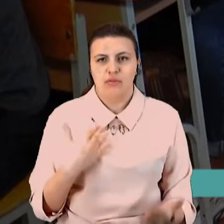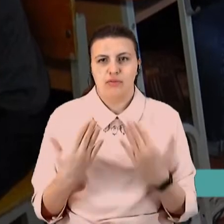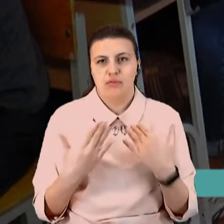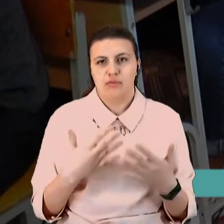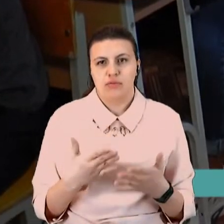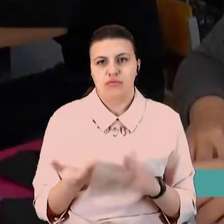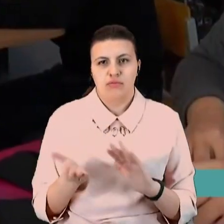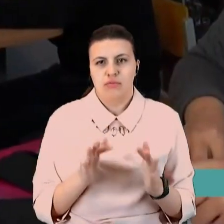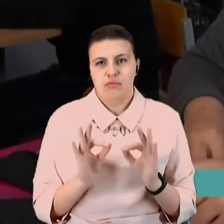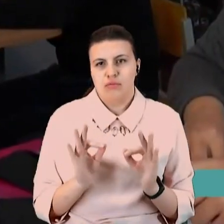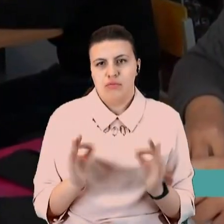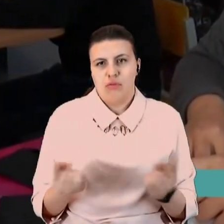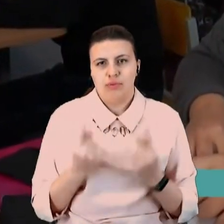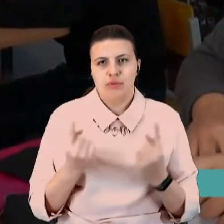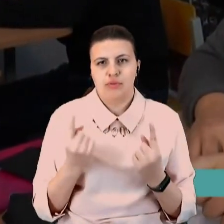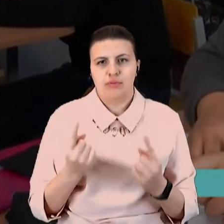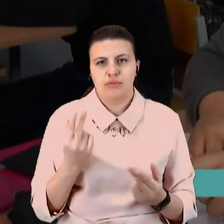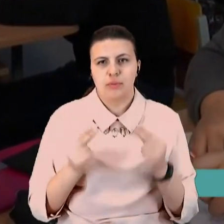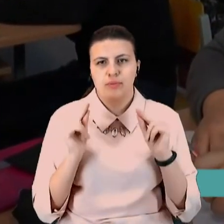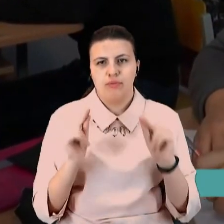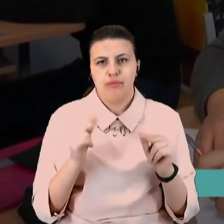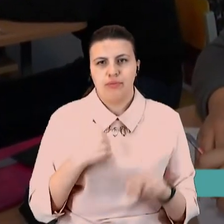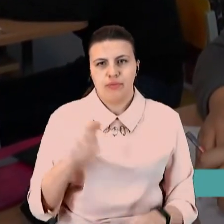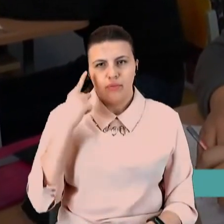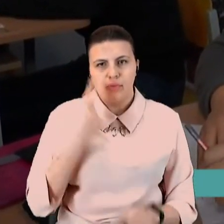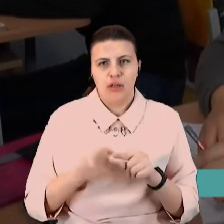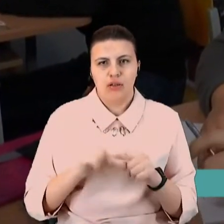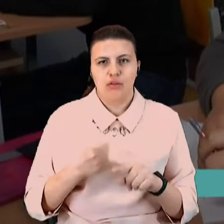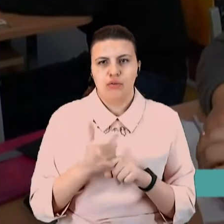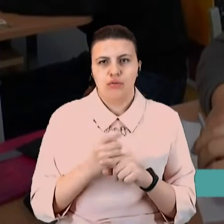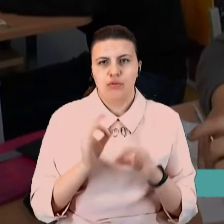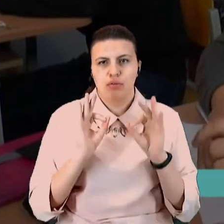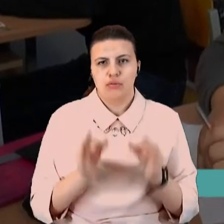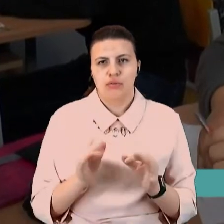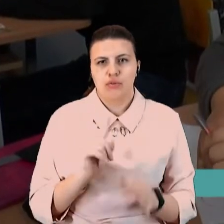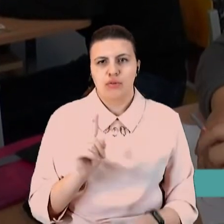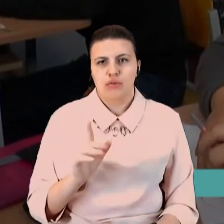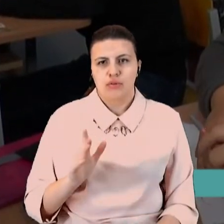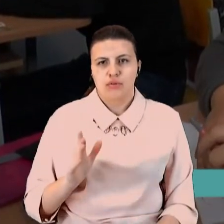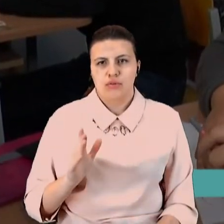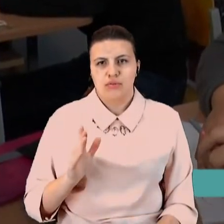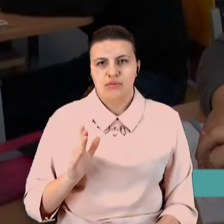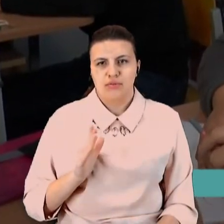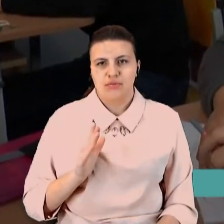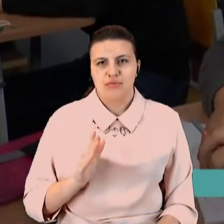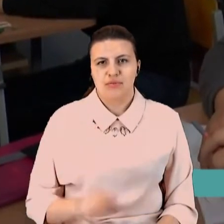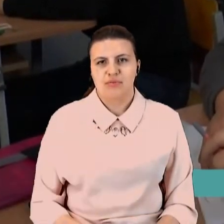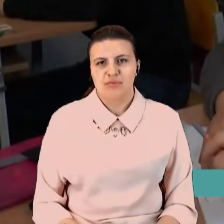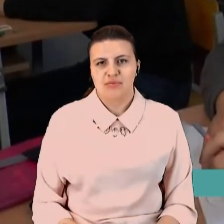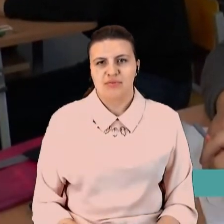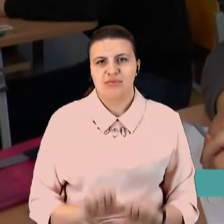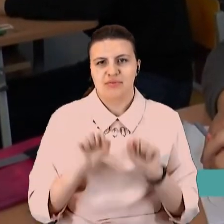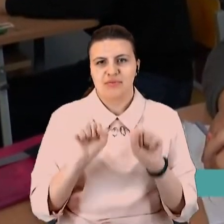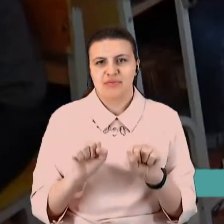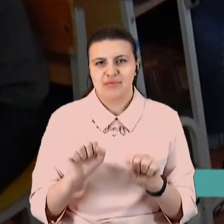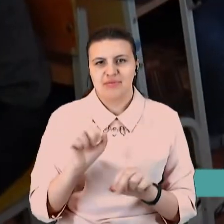звичайно. Якщо чесно, я думаю, це дуже правильно, щоб було захищений і вчитель,